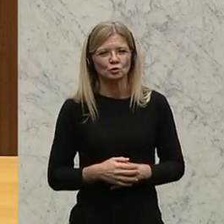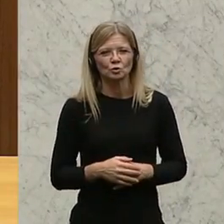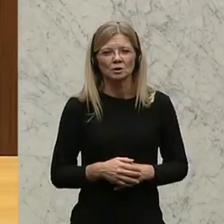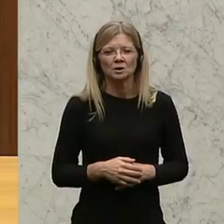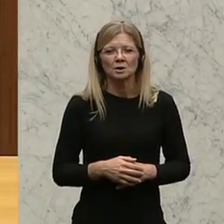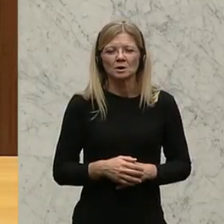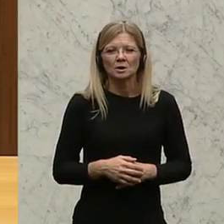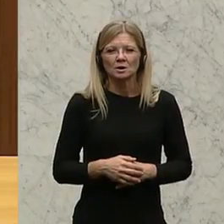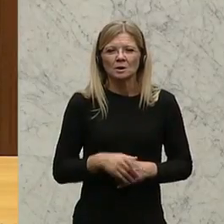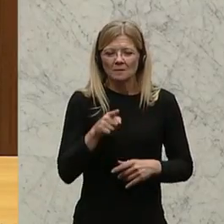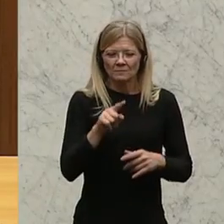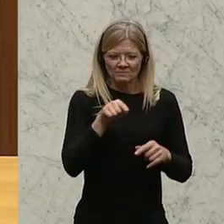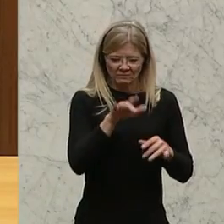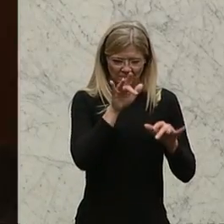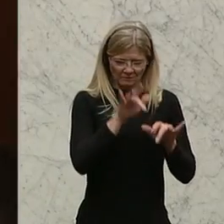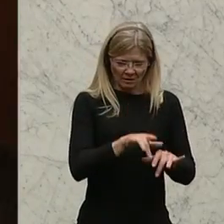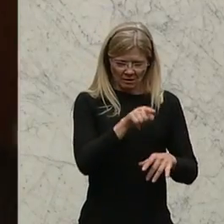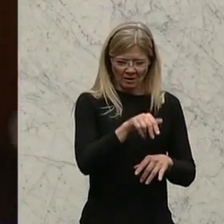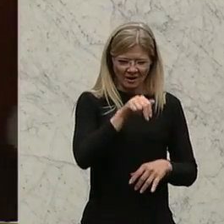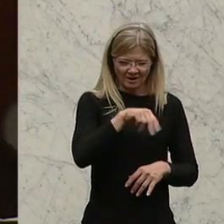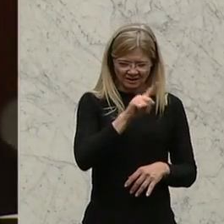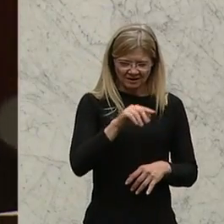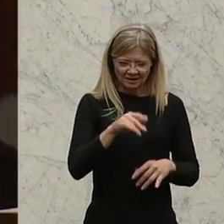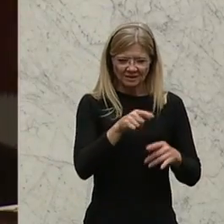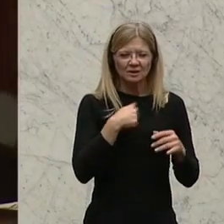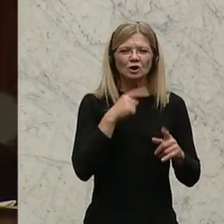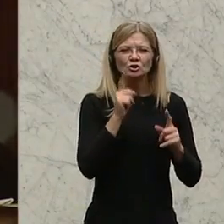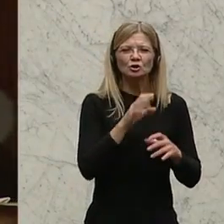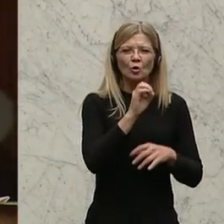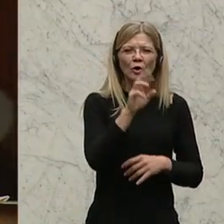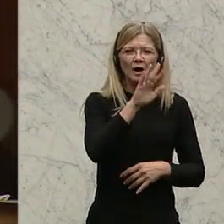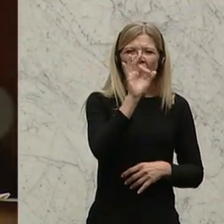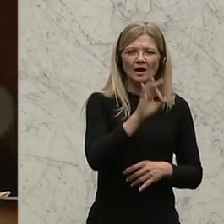Einen Beitrag unter genau NZZ unter dem Titel Nehmen wir den ORF auseinander.